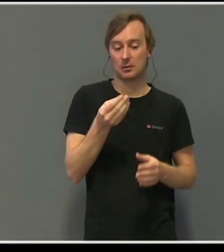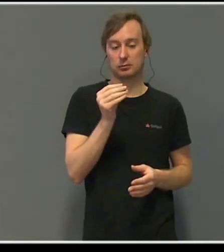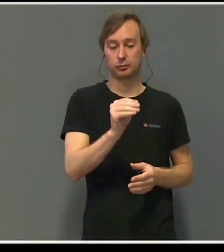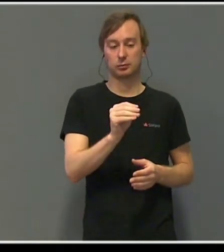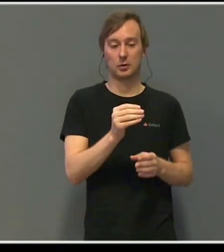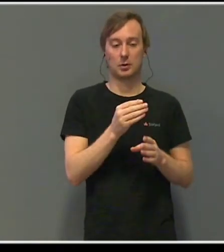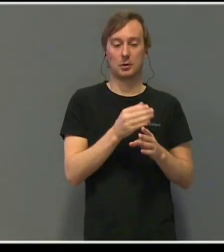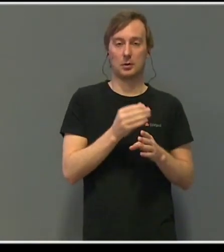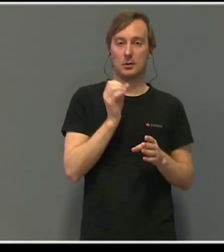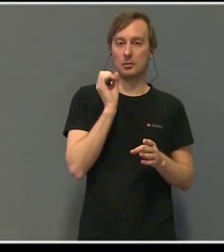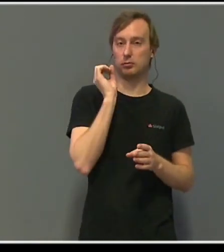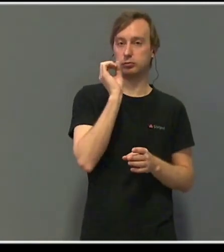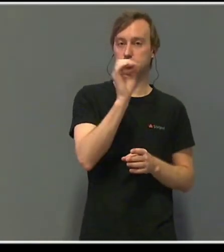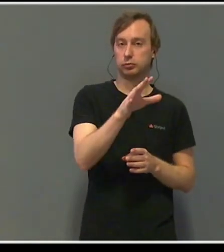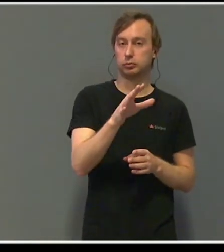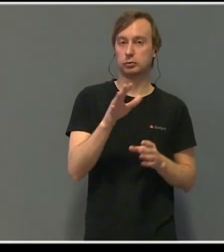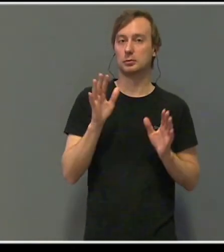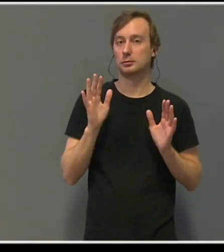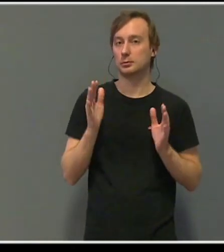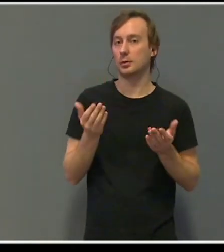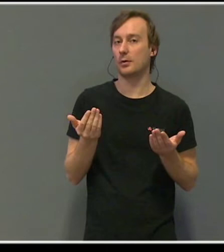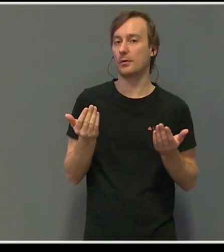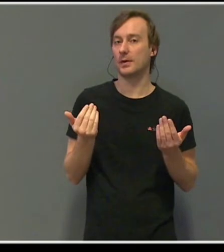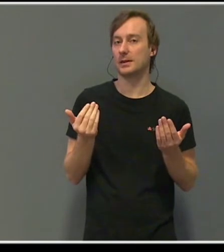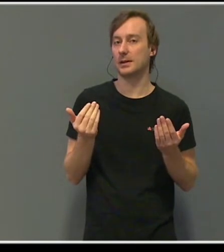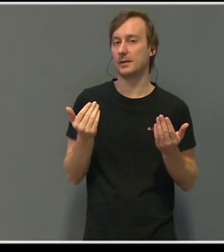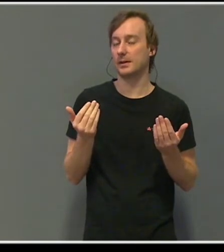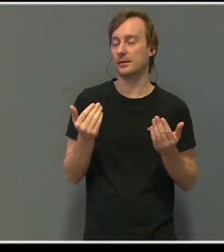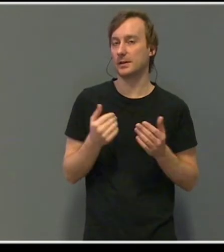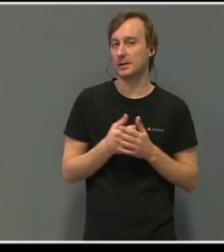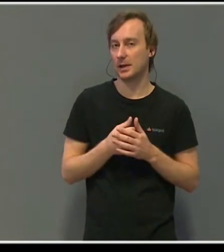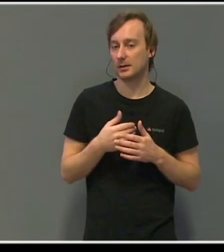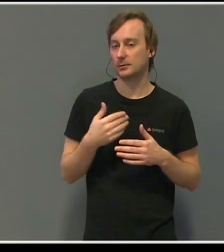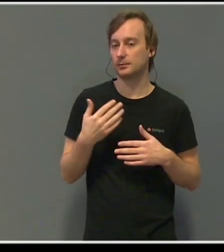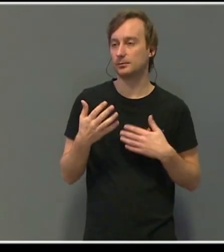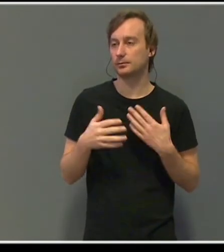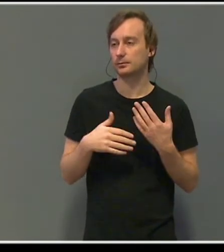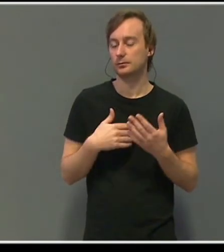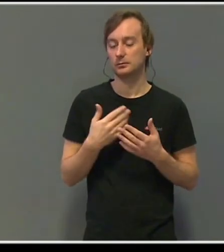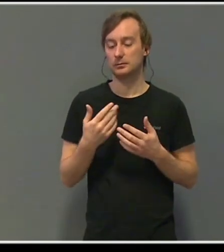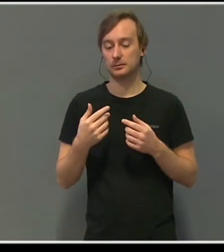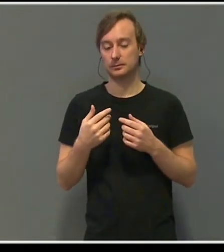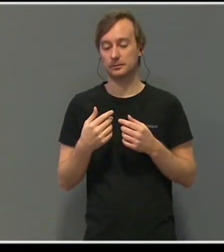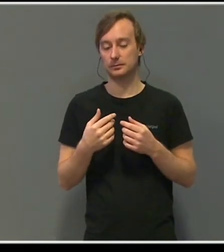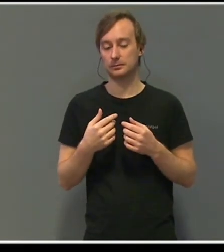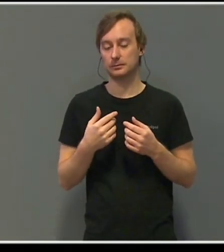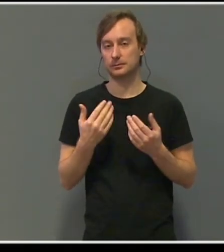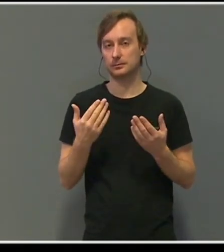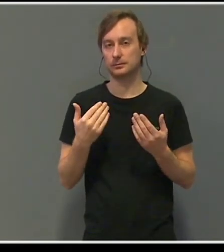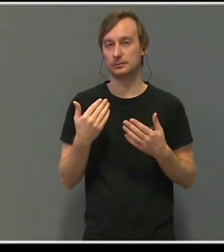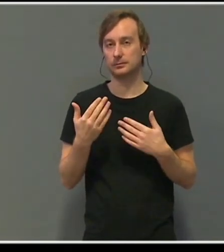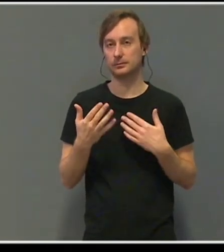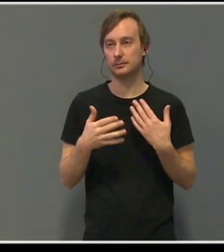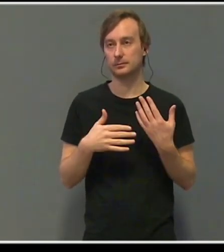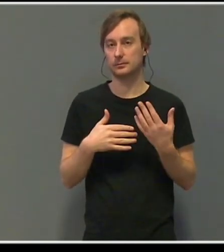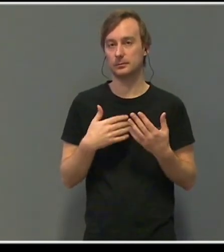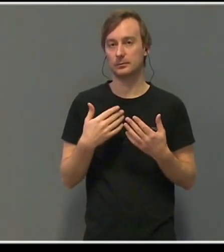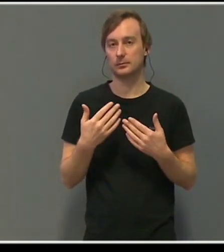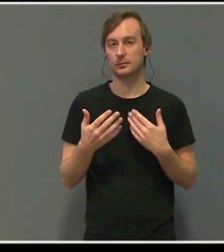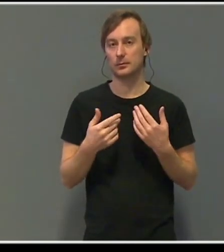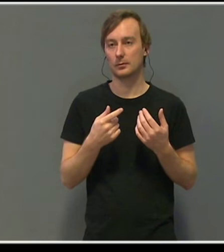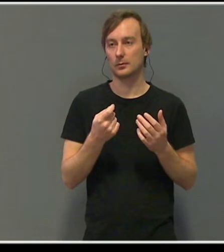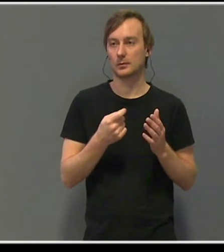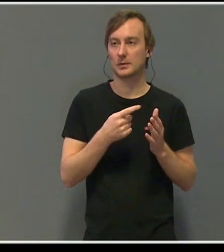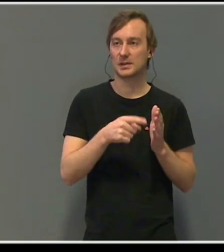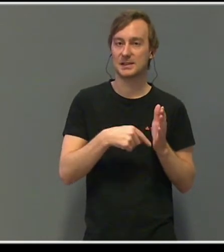kunne jeg ikke gjøre. Foreløpig. De neste dagene ville vise oss om den siste oppdateringen nådde noen. Og det gikk noen timer.